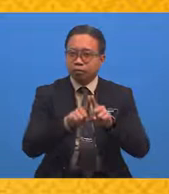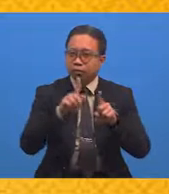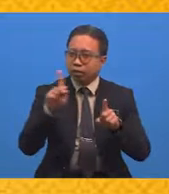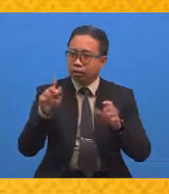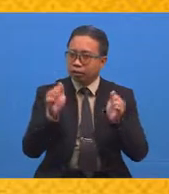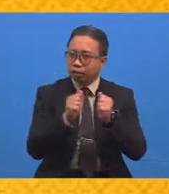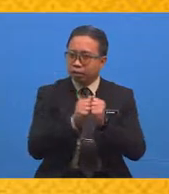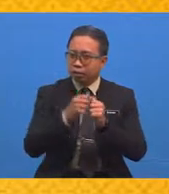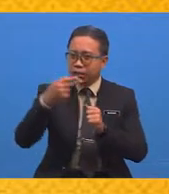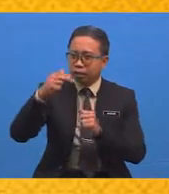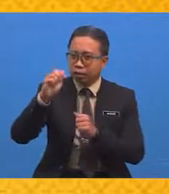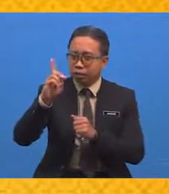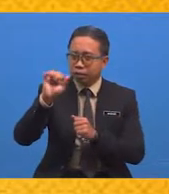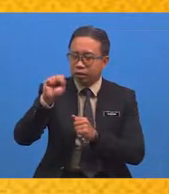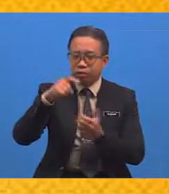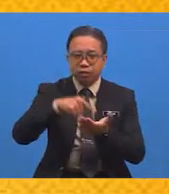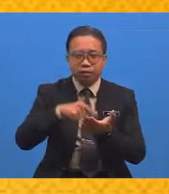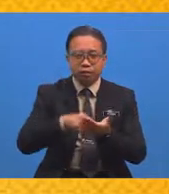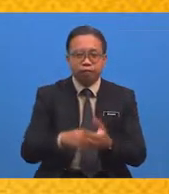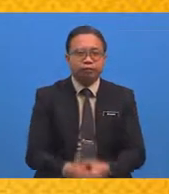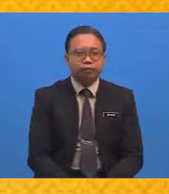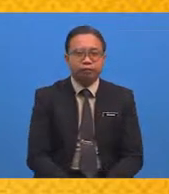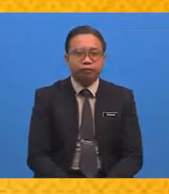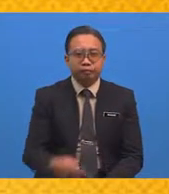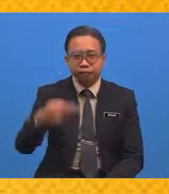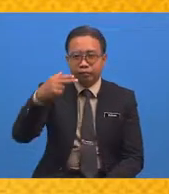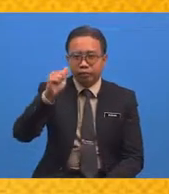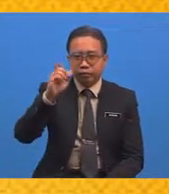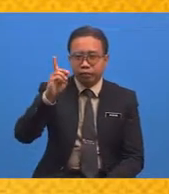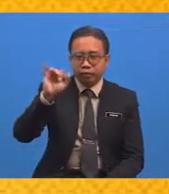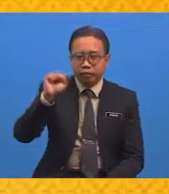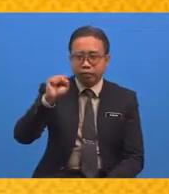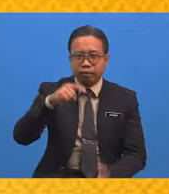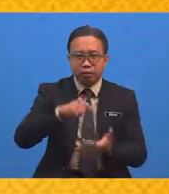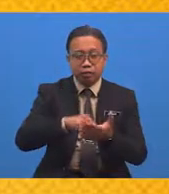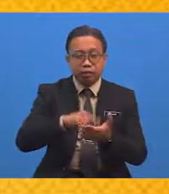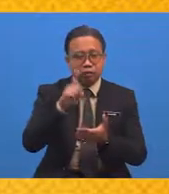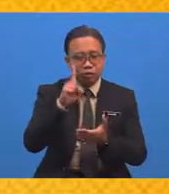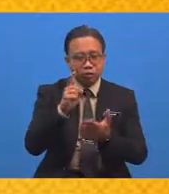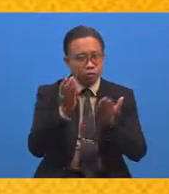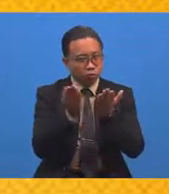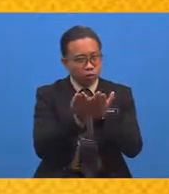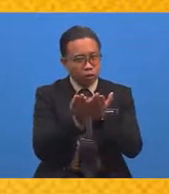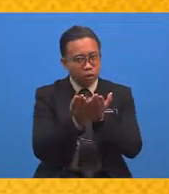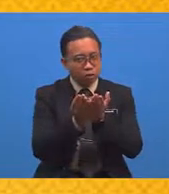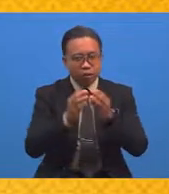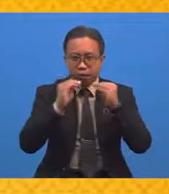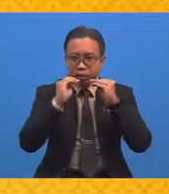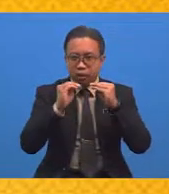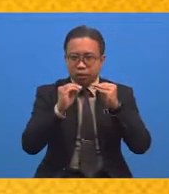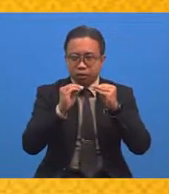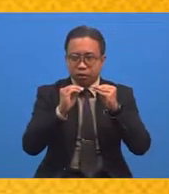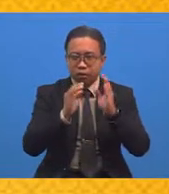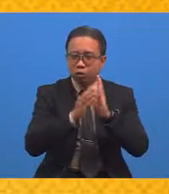hadis ini Sebenarnya Hadis ini merupakan satu doa Yang diajarkan